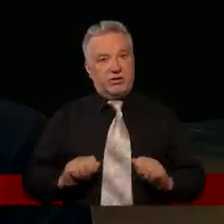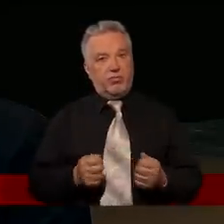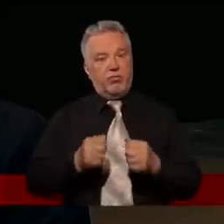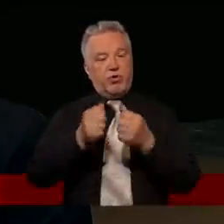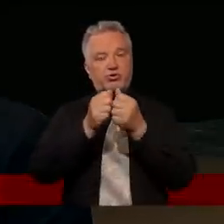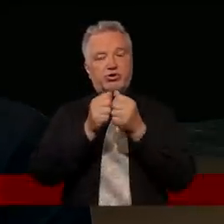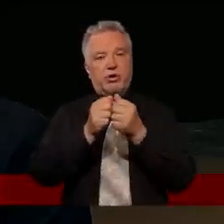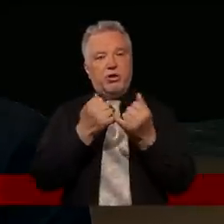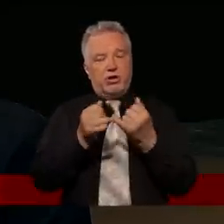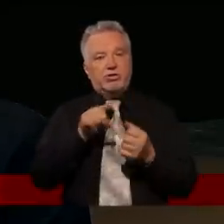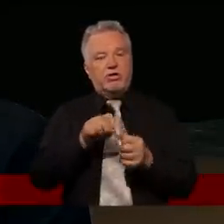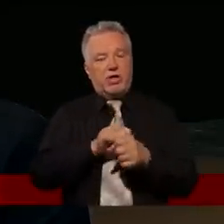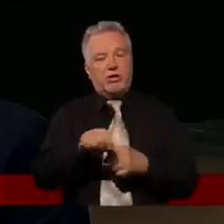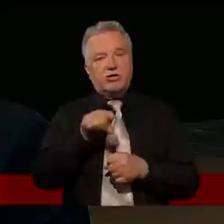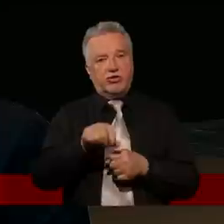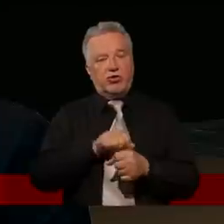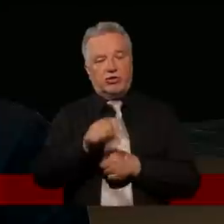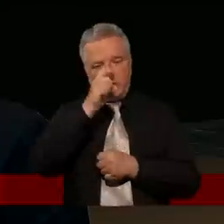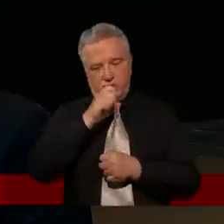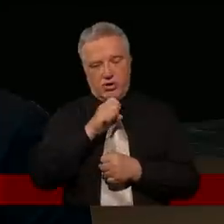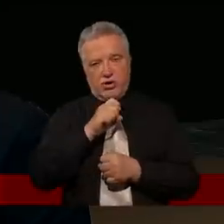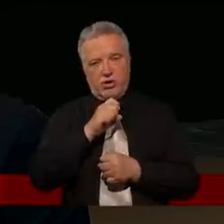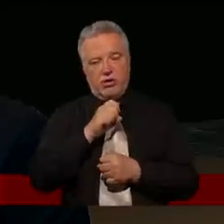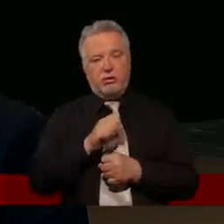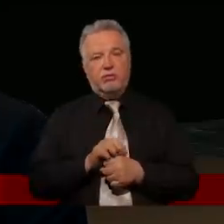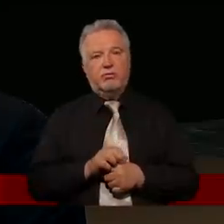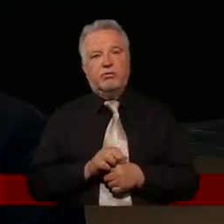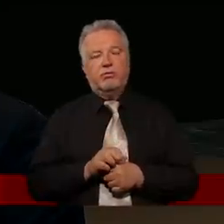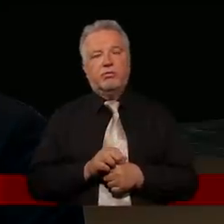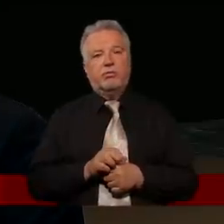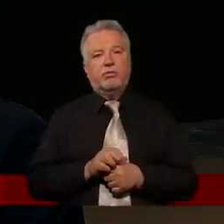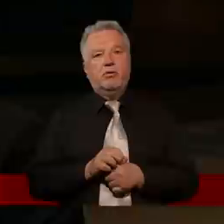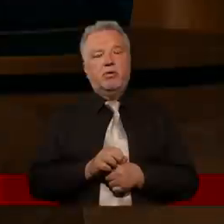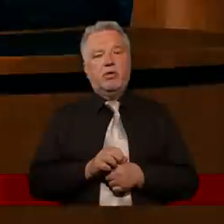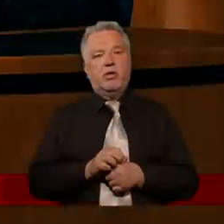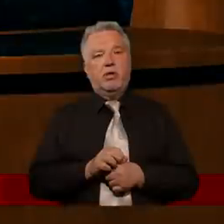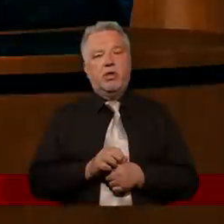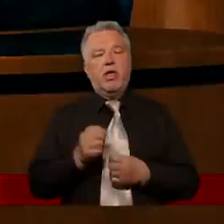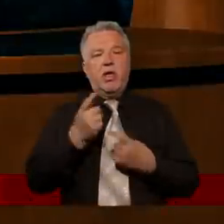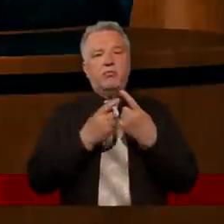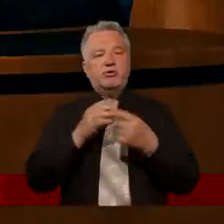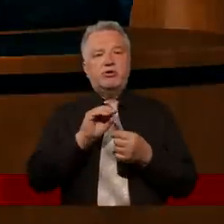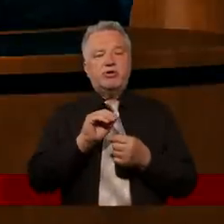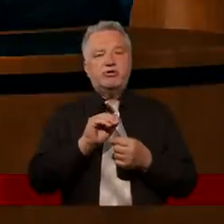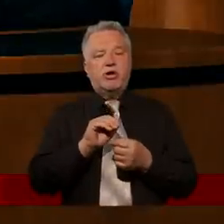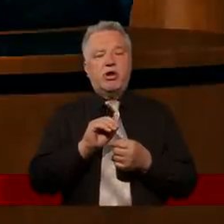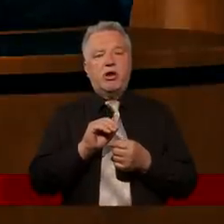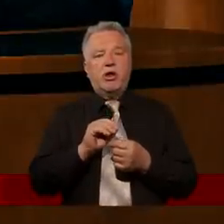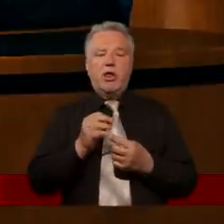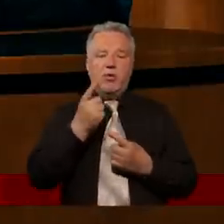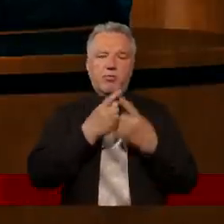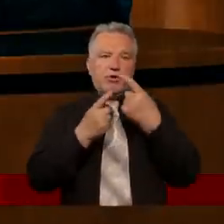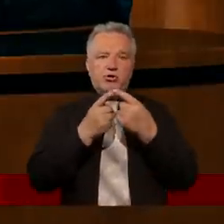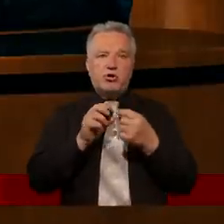Jeżeli tak jest, no to to jest zdecydowanie złe. Jeżeli nie, dobre jak najbardziej. Ja też myślę, że rozważając